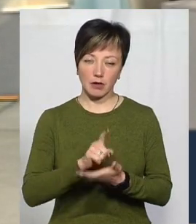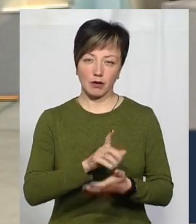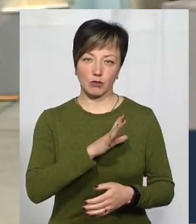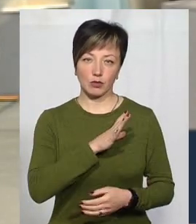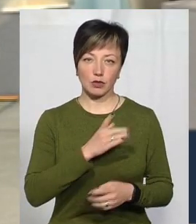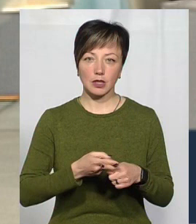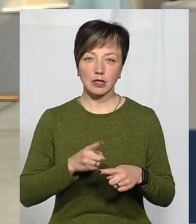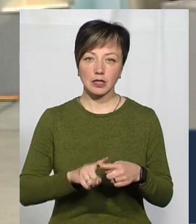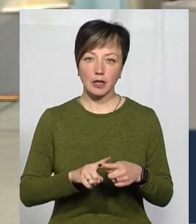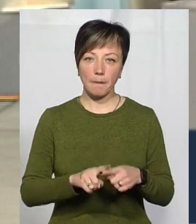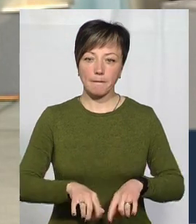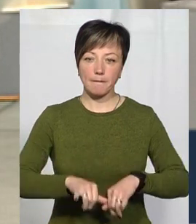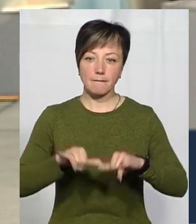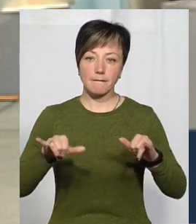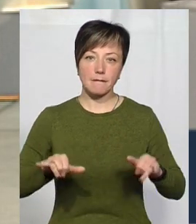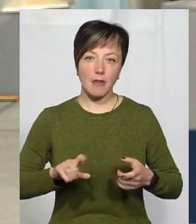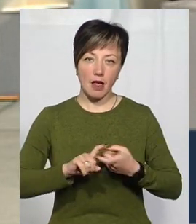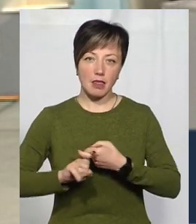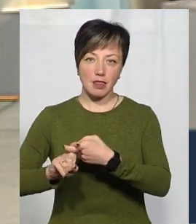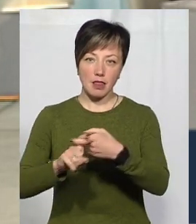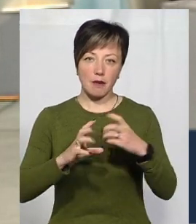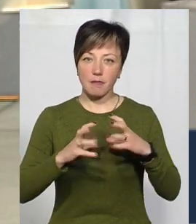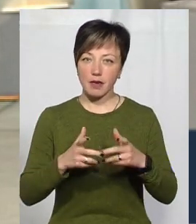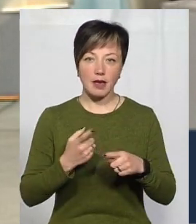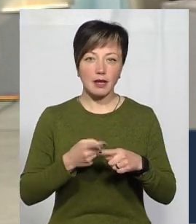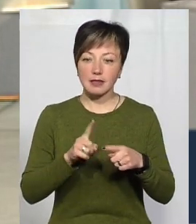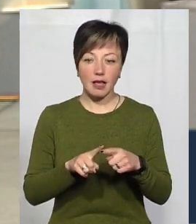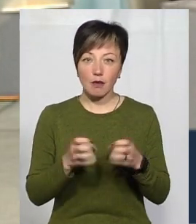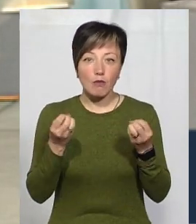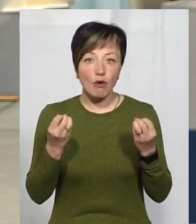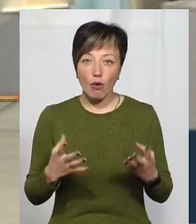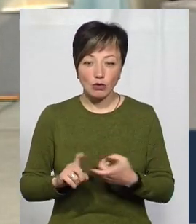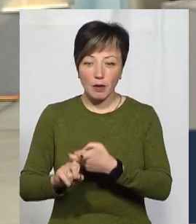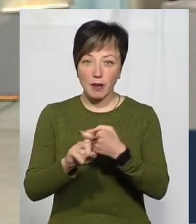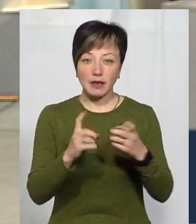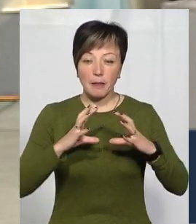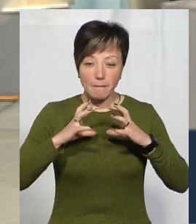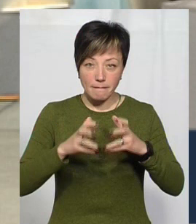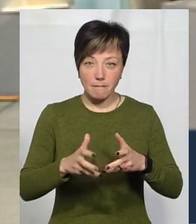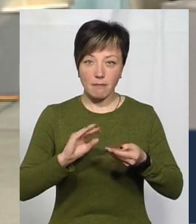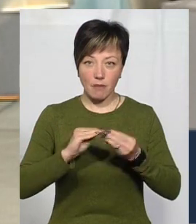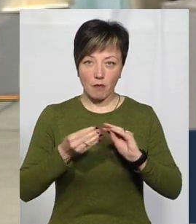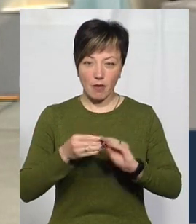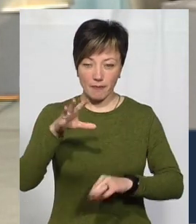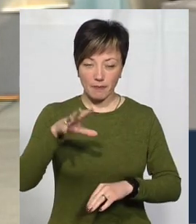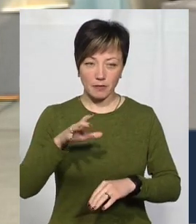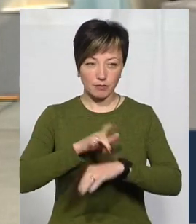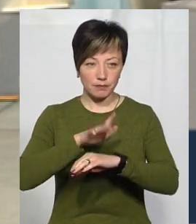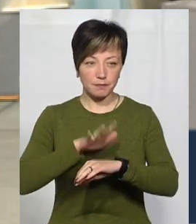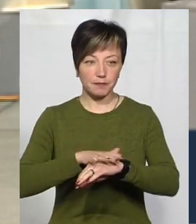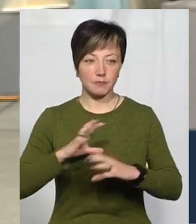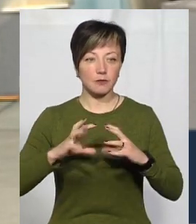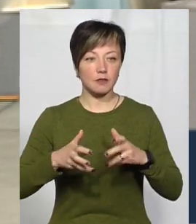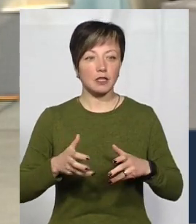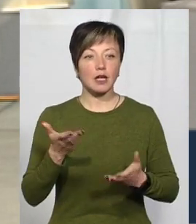Все-таки це пандемія. Це не епідемія, це пандемія. Це проблеми всього світу. І якщо